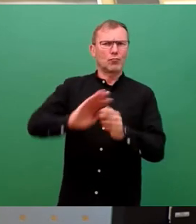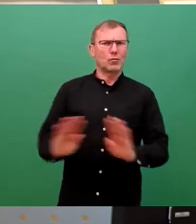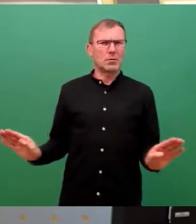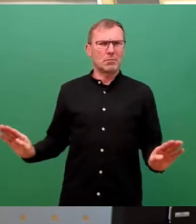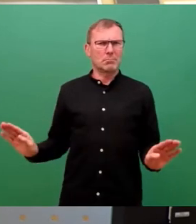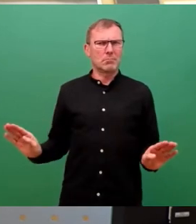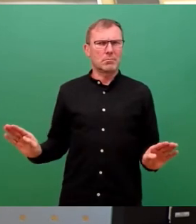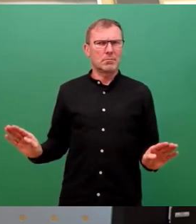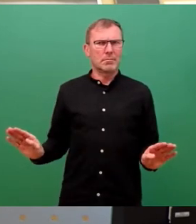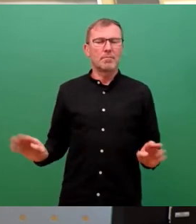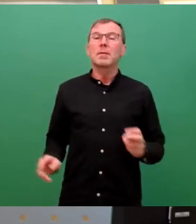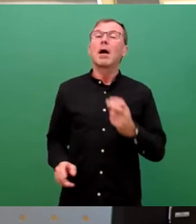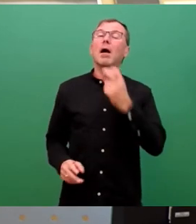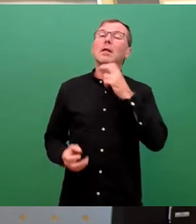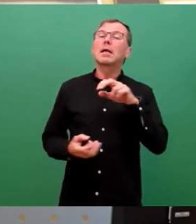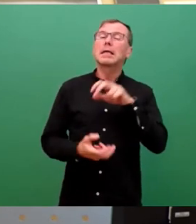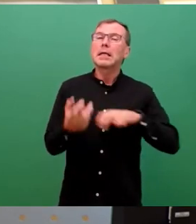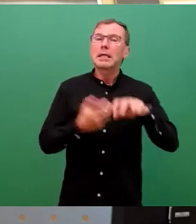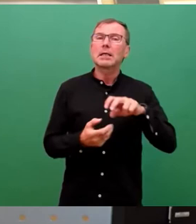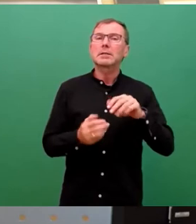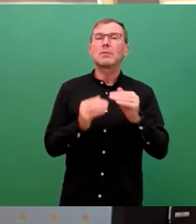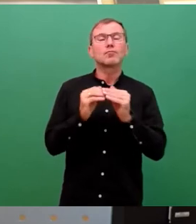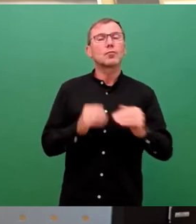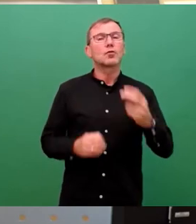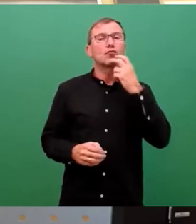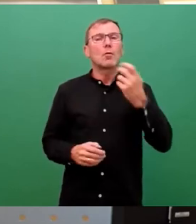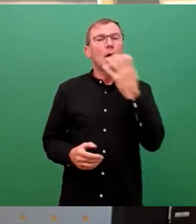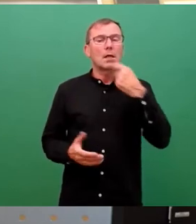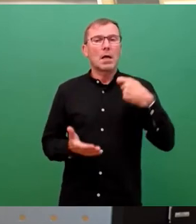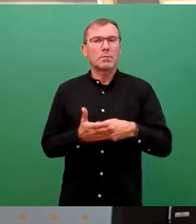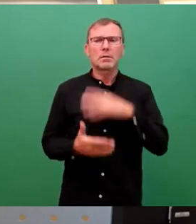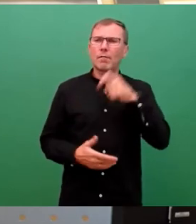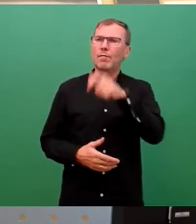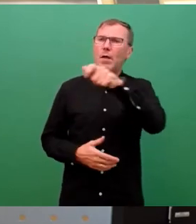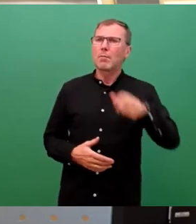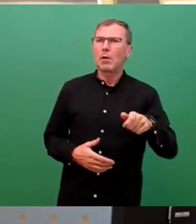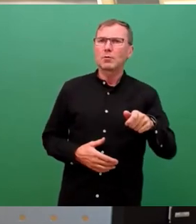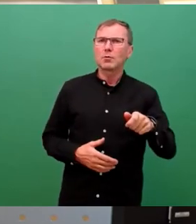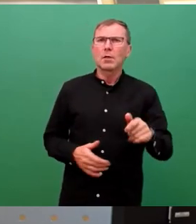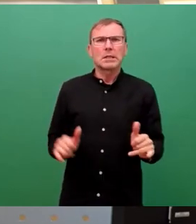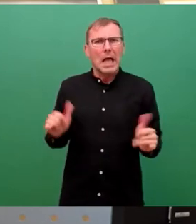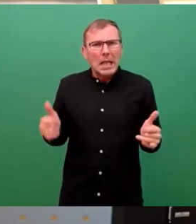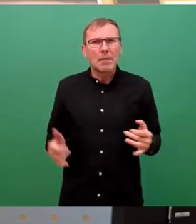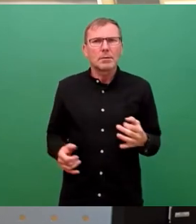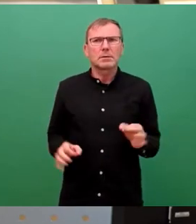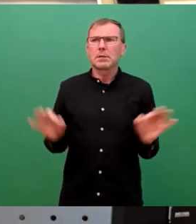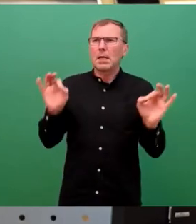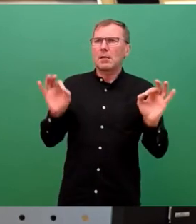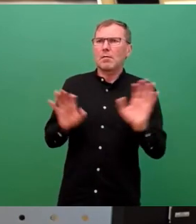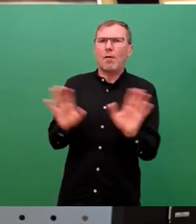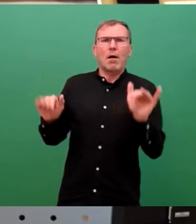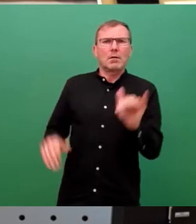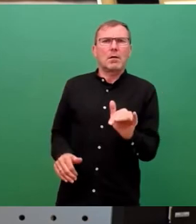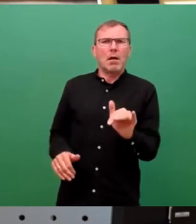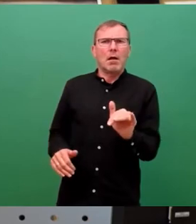Von der Energiekrise und den steigenden Strom- und Gaspreisen sind viele Menschen existenziell bedroht. Es ist in erster Linie die